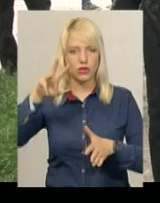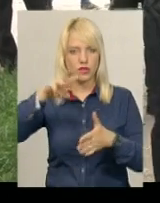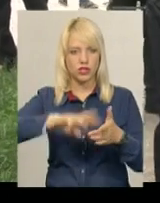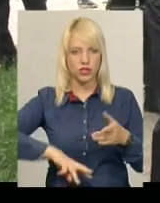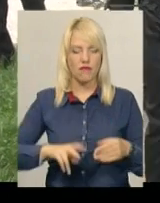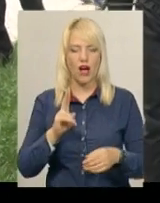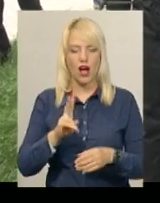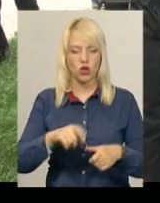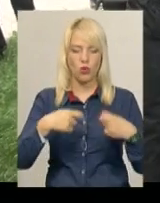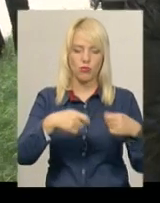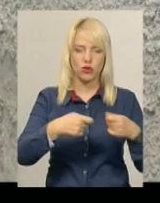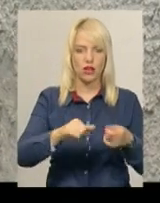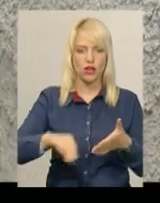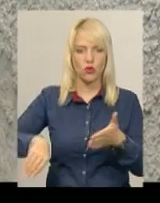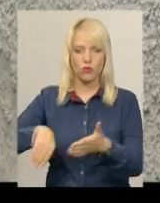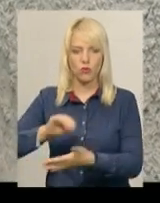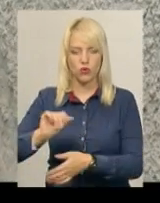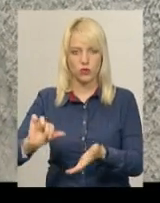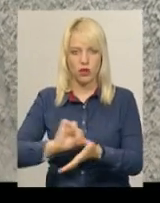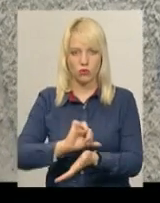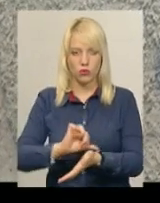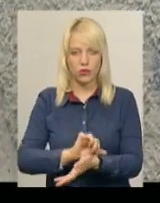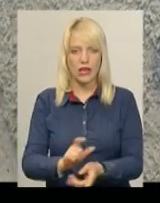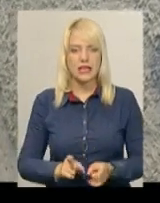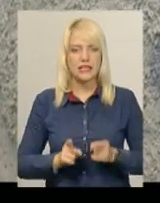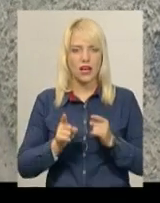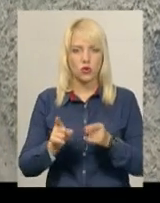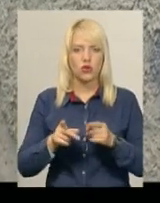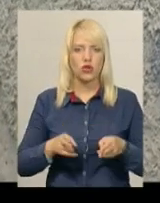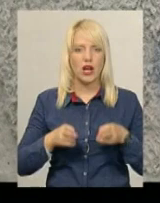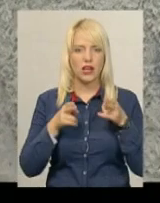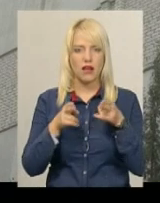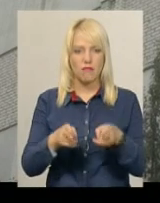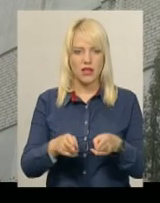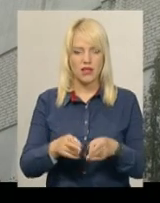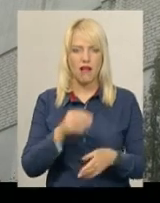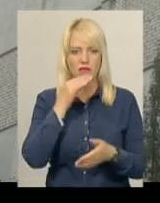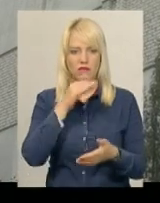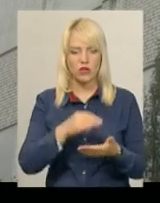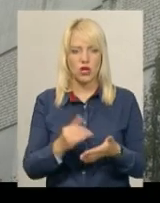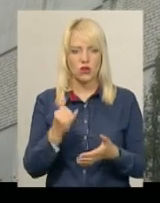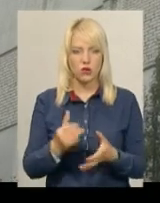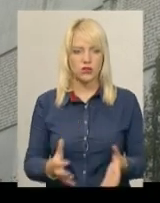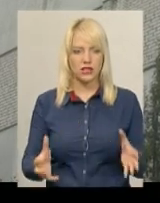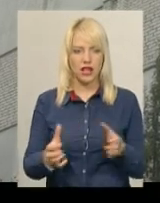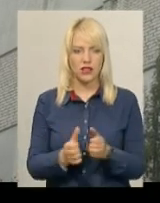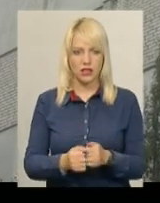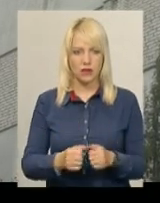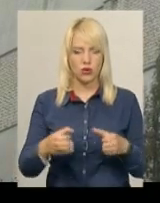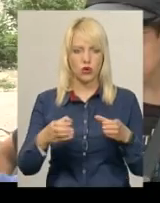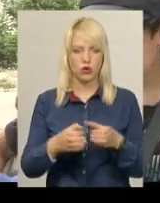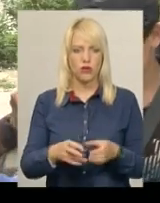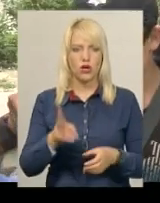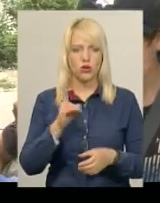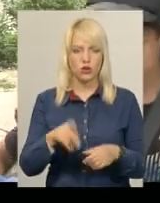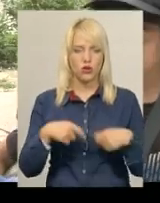та купує наркотики, загрожує кримінальна відповідальність. Цьогоріч в області правоохоронці затримали групу, яка торгувала зілям у месенджерах.